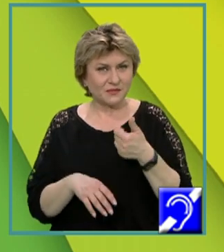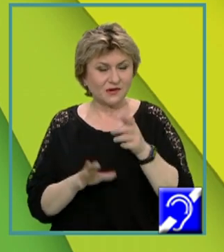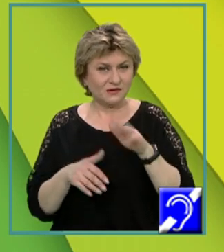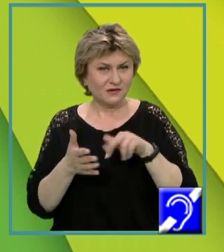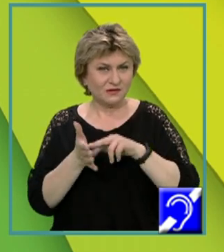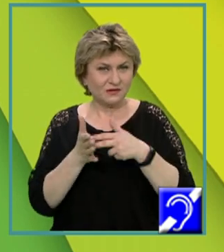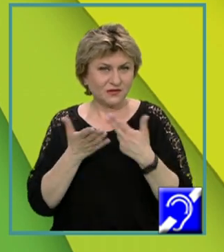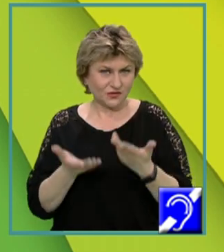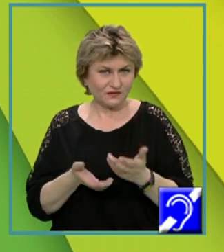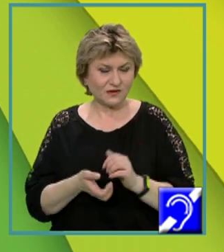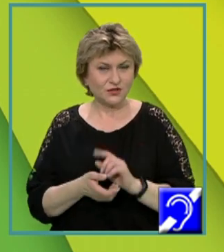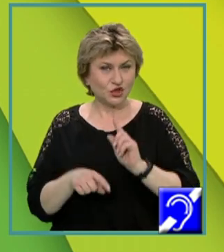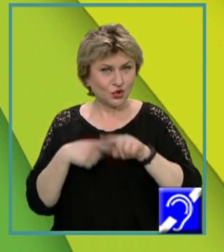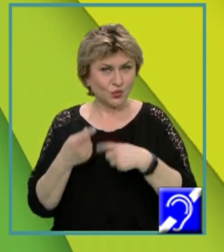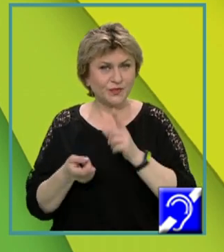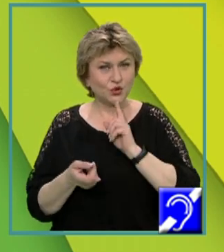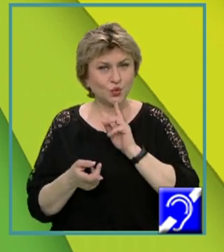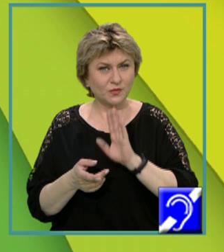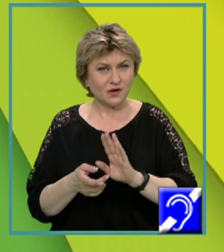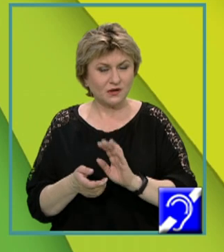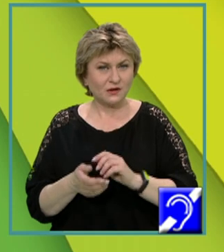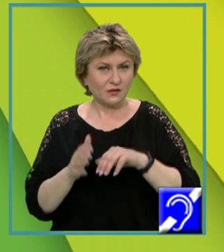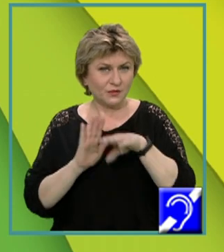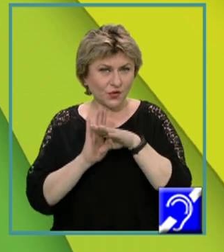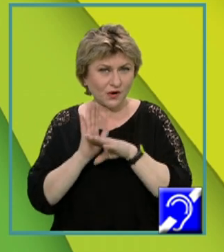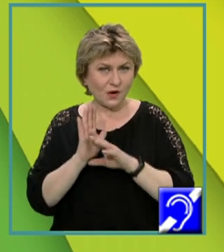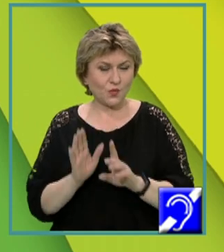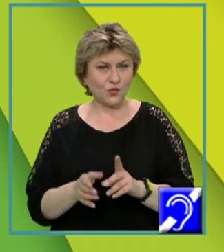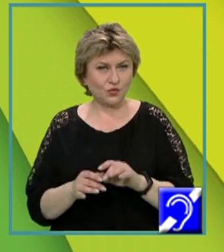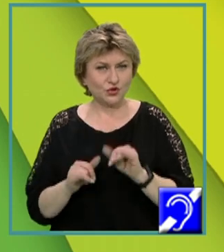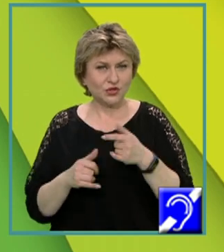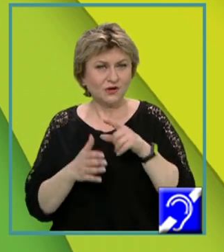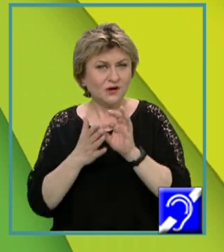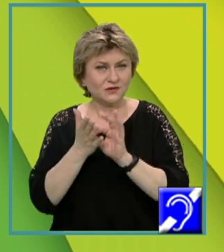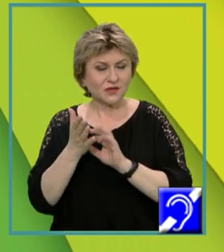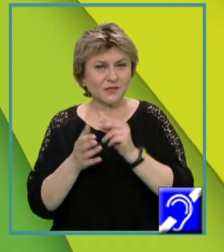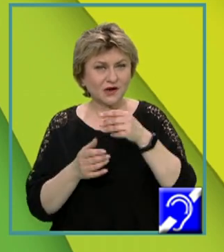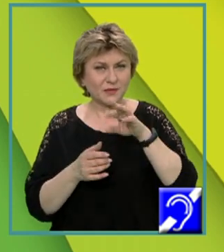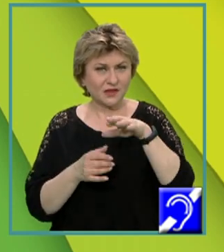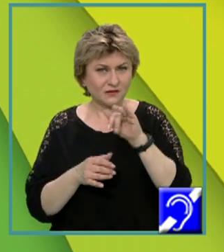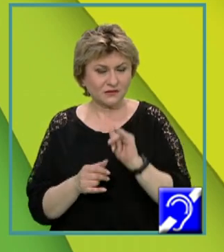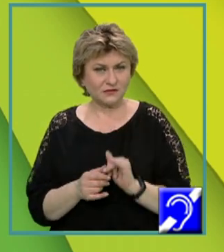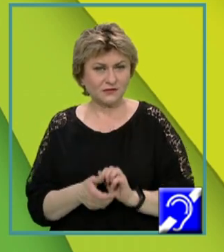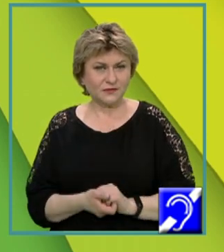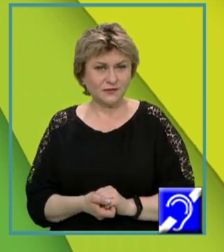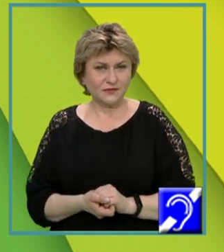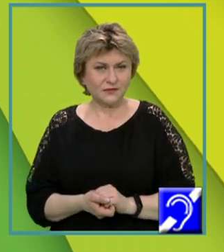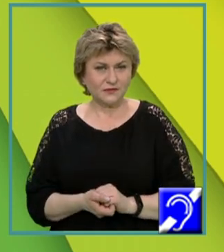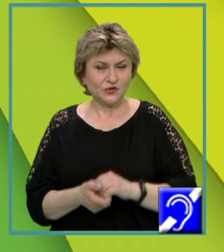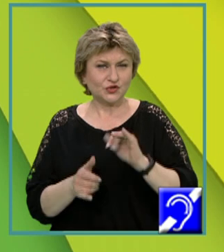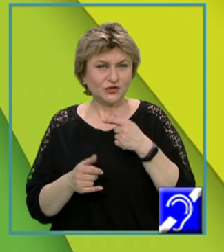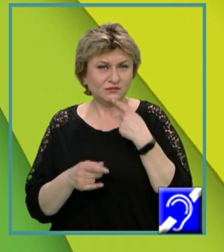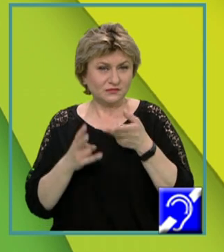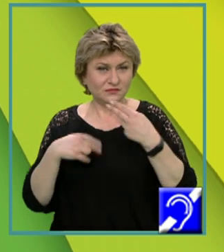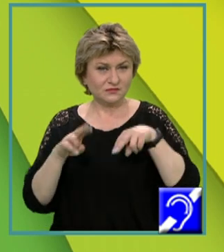rezervat function, apoi numele subprogramului, lista parametrilor de tip real și, în fine,